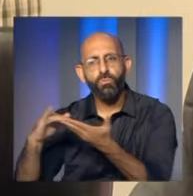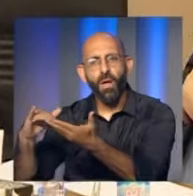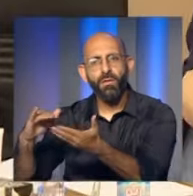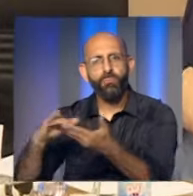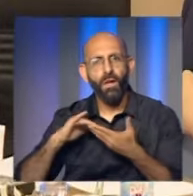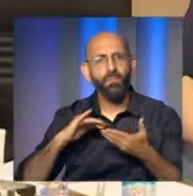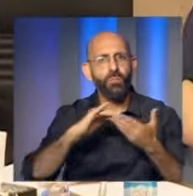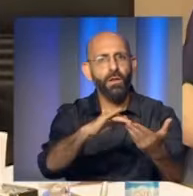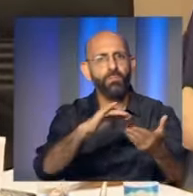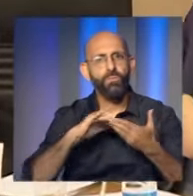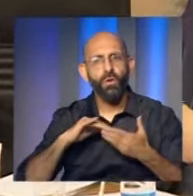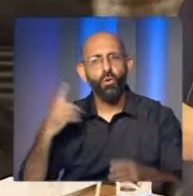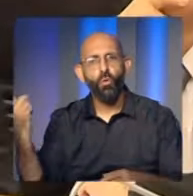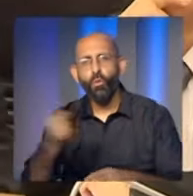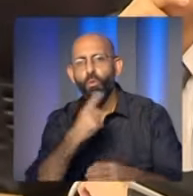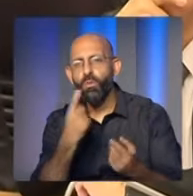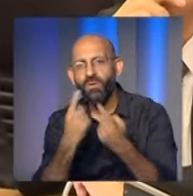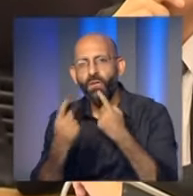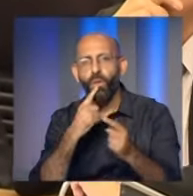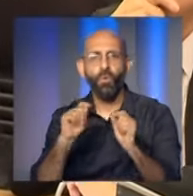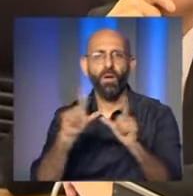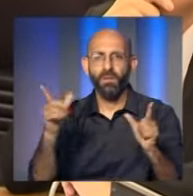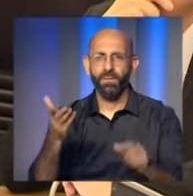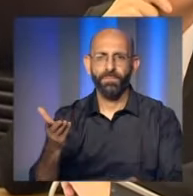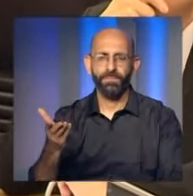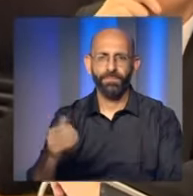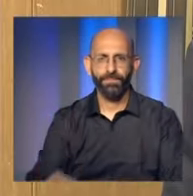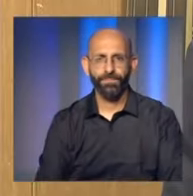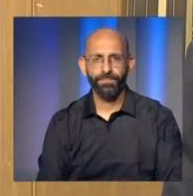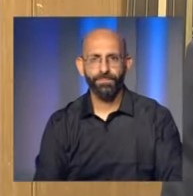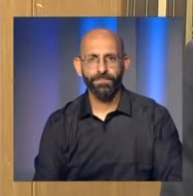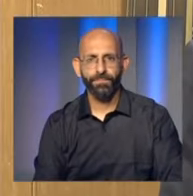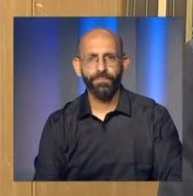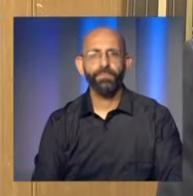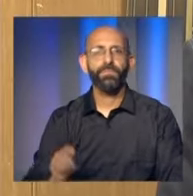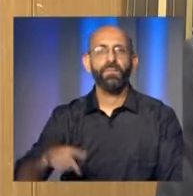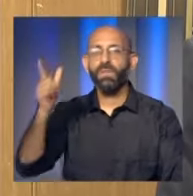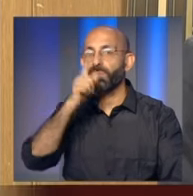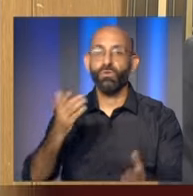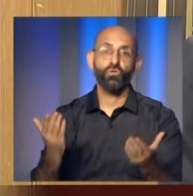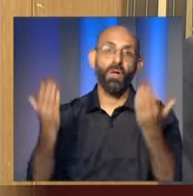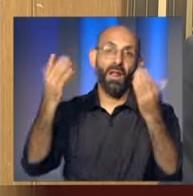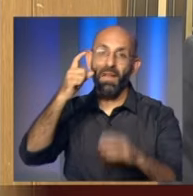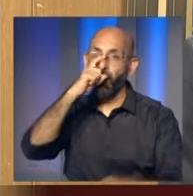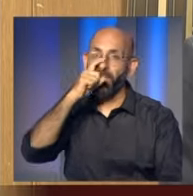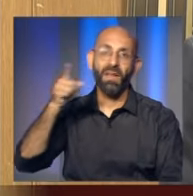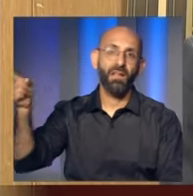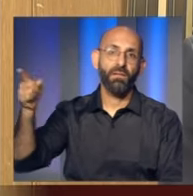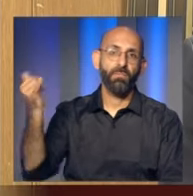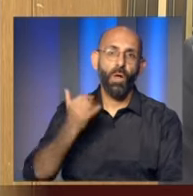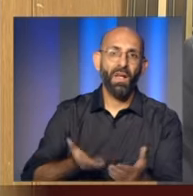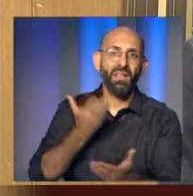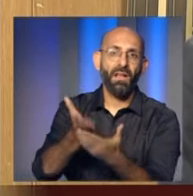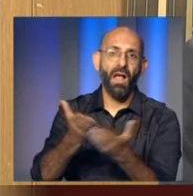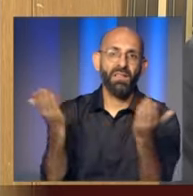اقتراحات القوانين المتعلقة بالكوارث الصحية مع بعضها البعض ونتمنى على دوت الرئيس بره أن يجمع كل